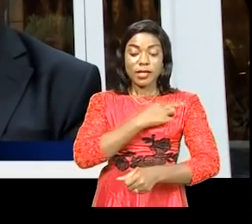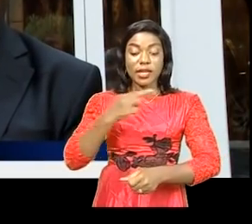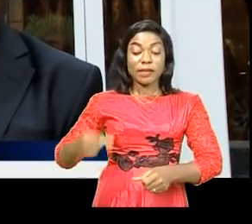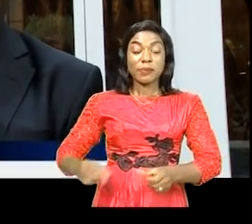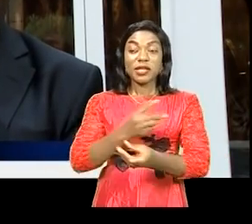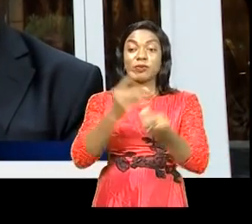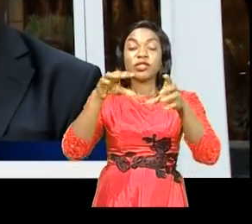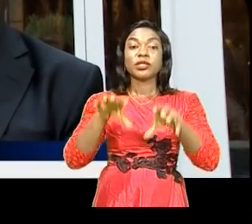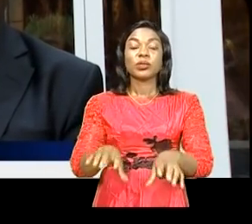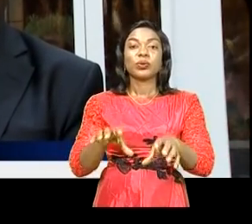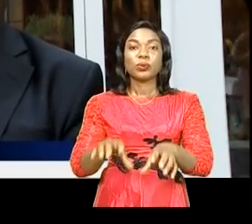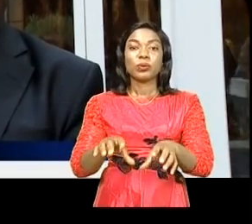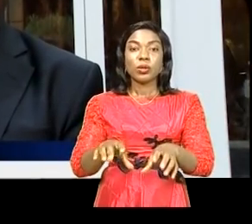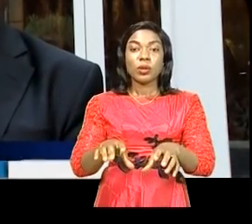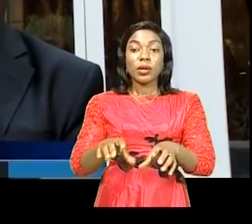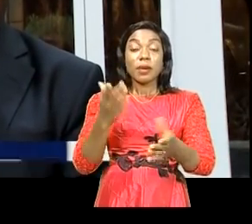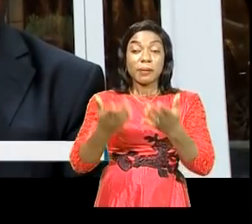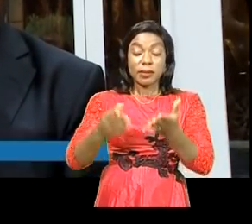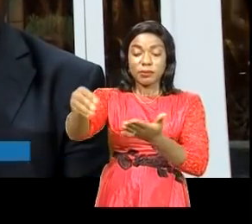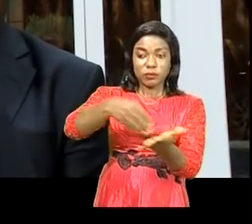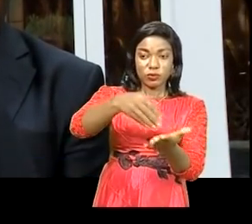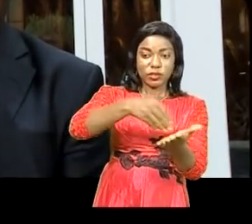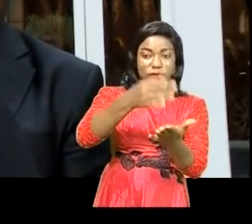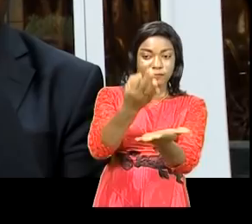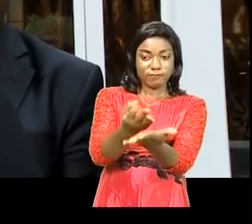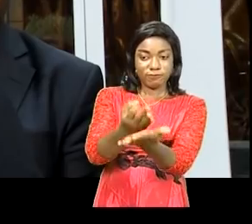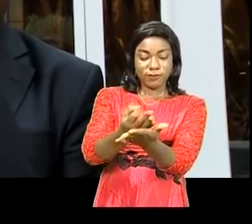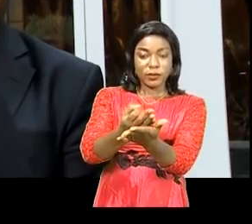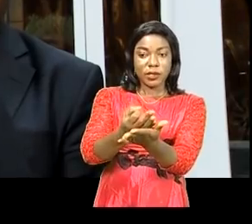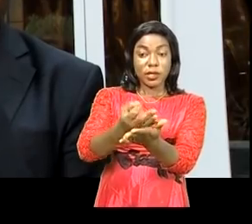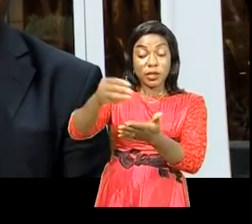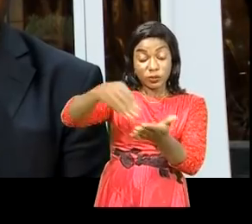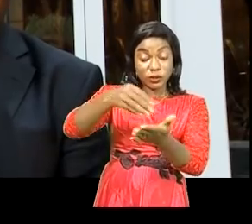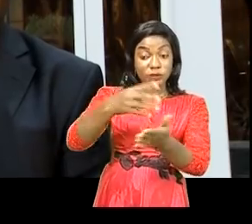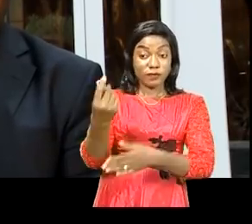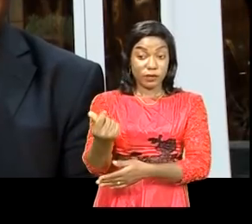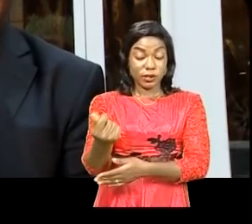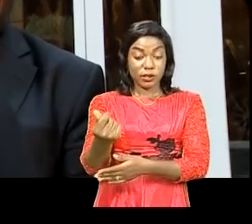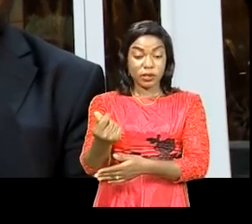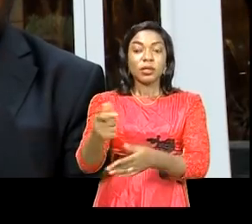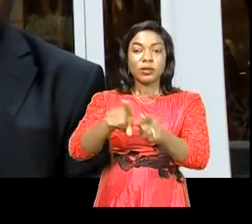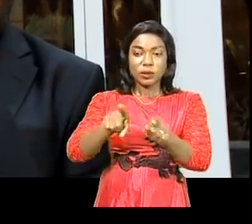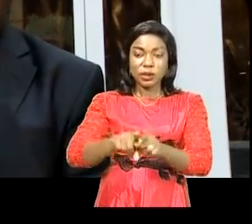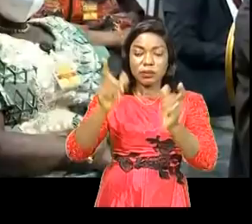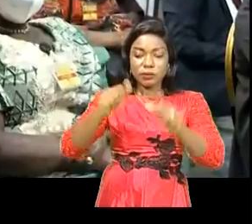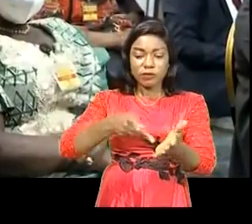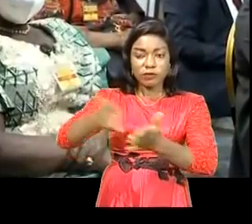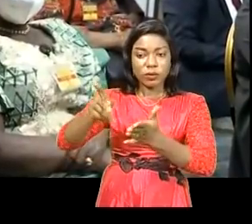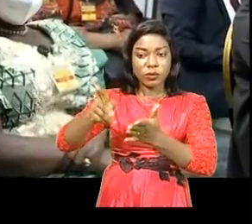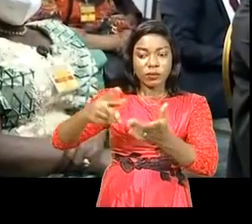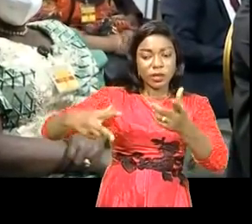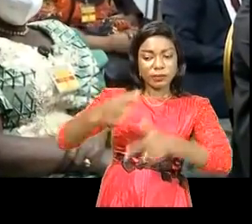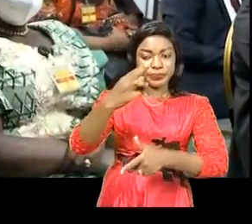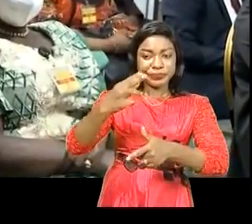démocratique du Congo. Par des cotisations, par des tenues à la source, pendant trois mois, chaque